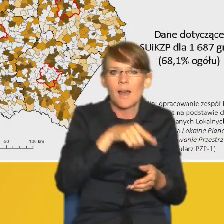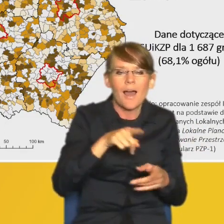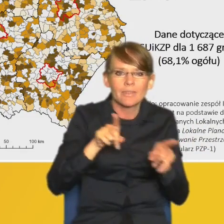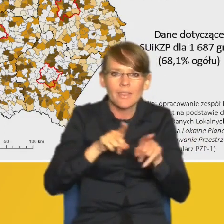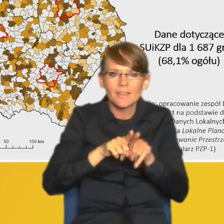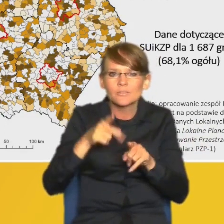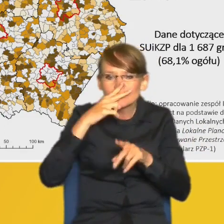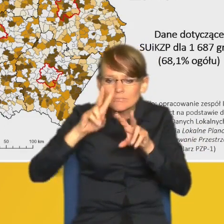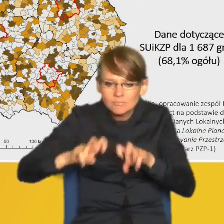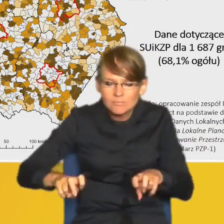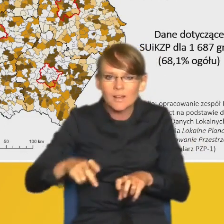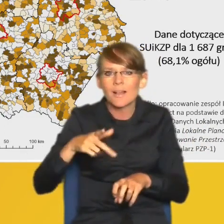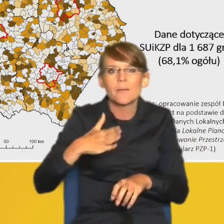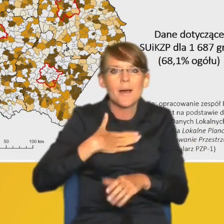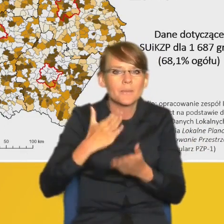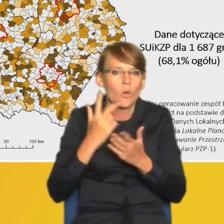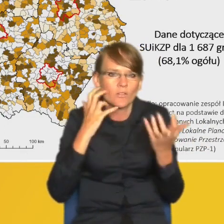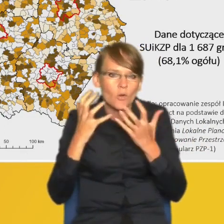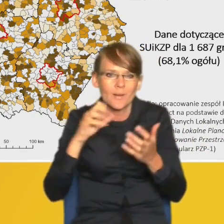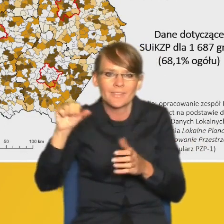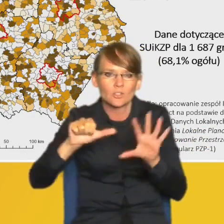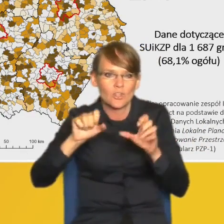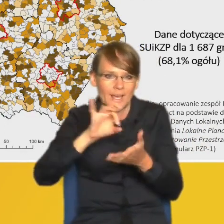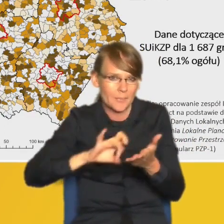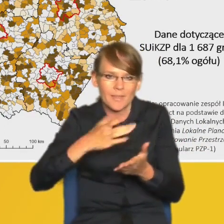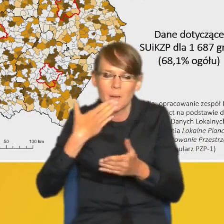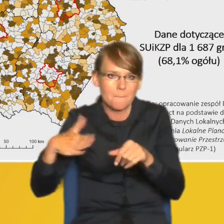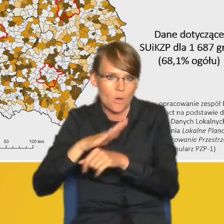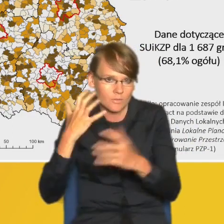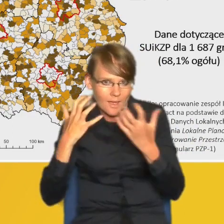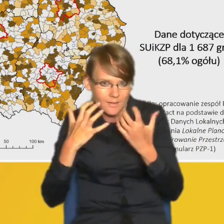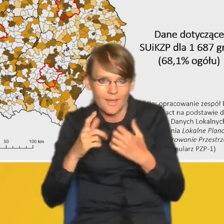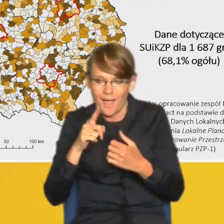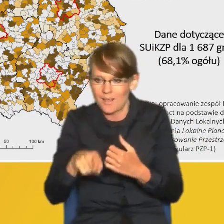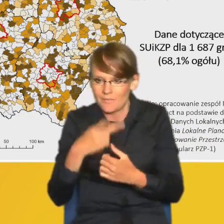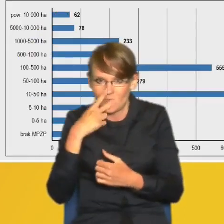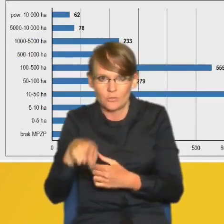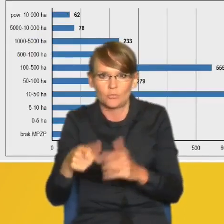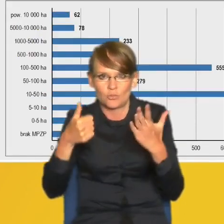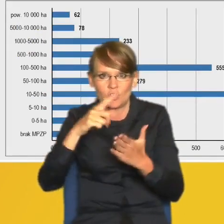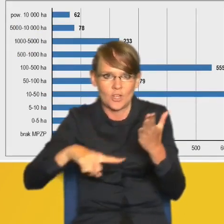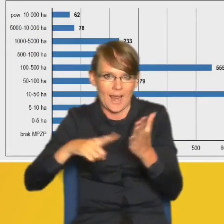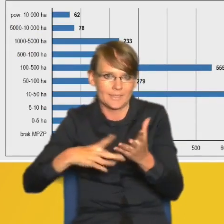1600 gmin, to już ta wartość jest sześciokrotnie większa.